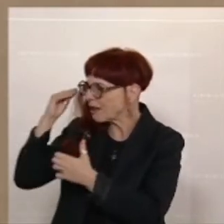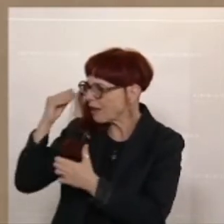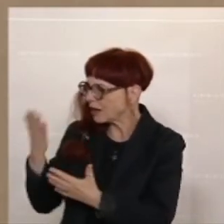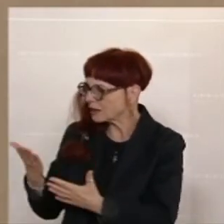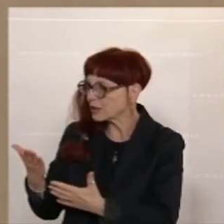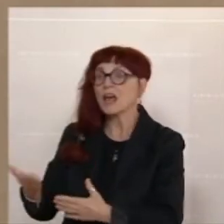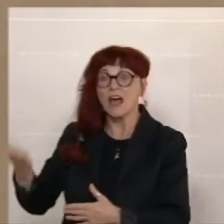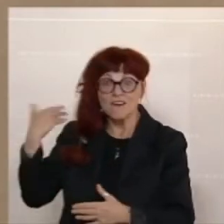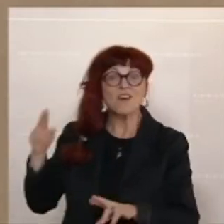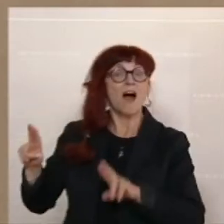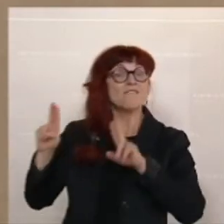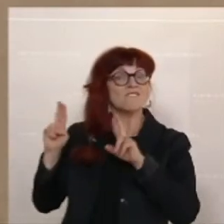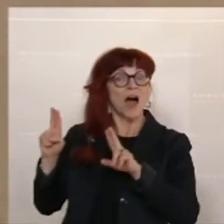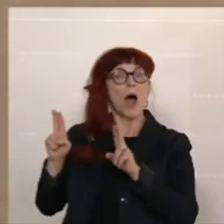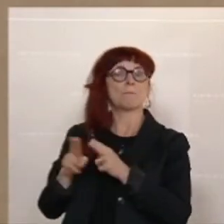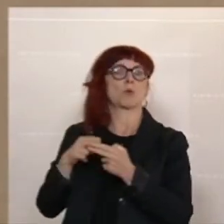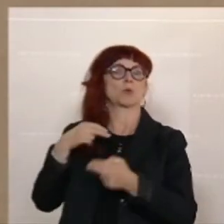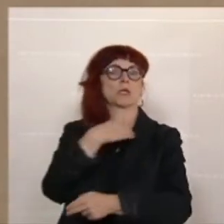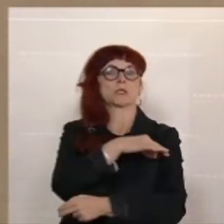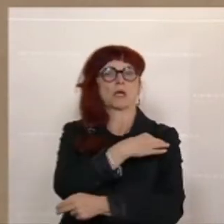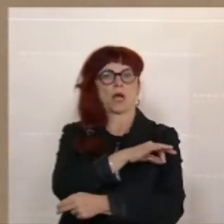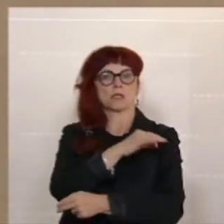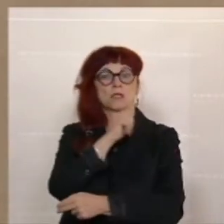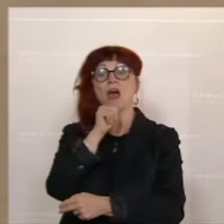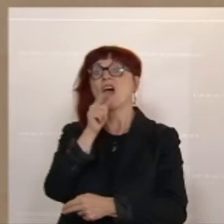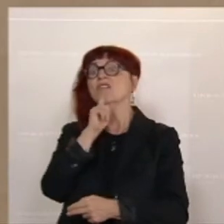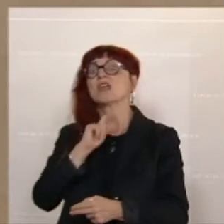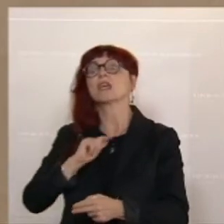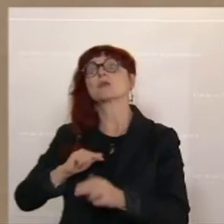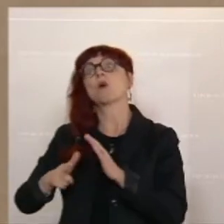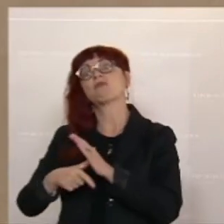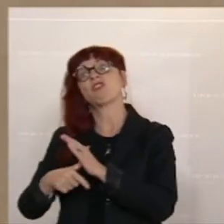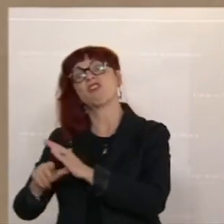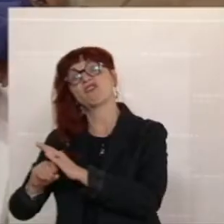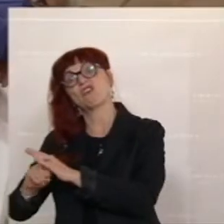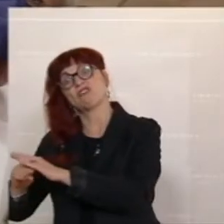Bundeskanzler, nicht nur welche, die Polemik hier führen.